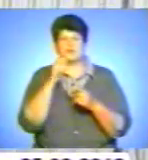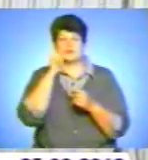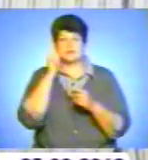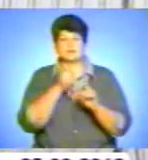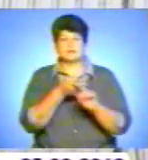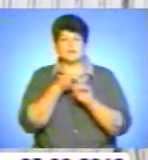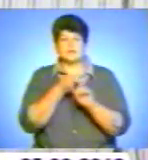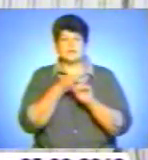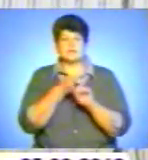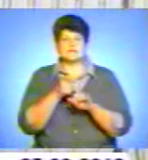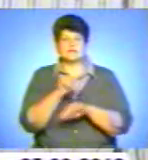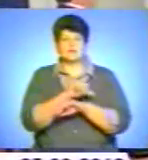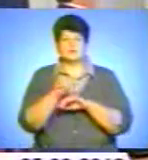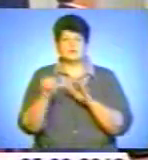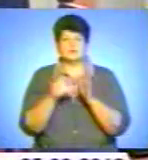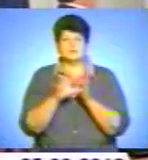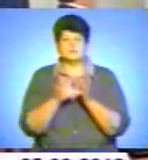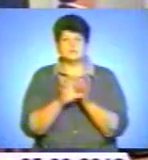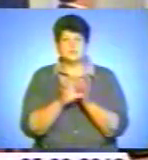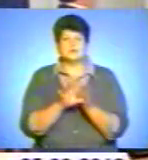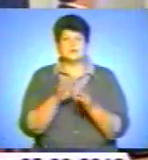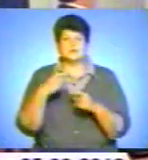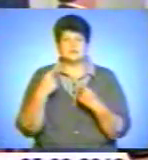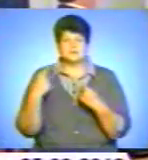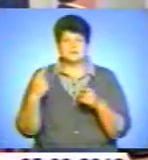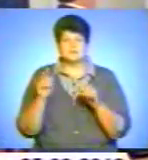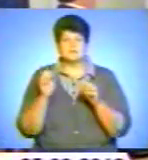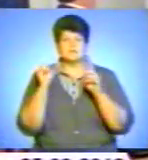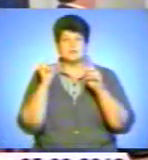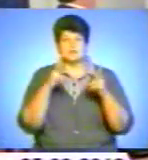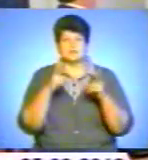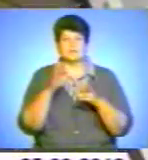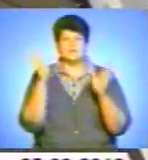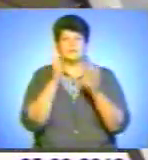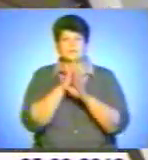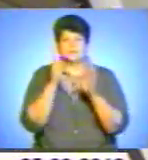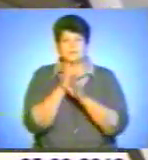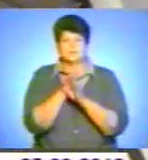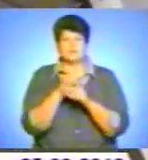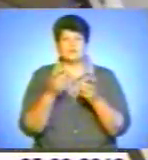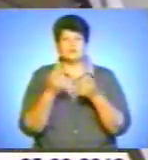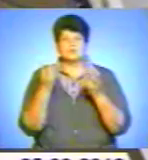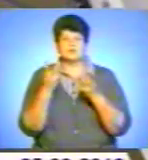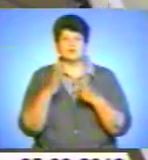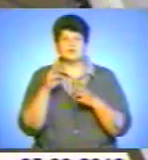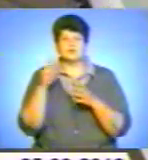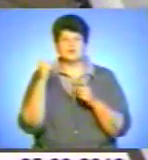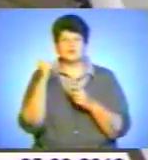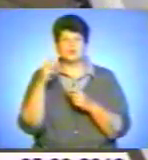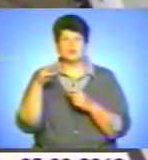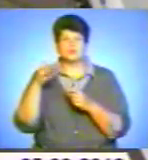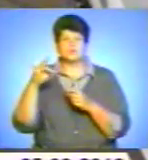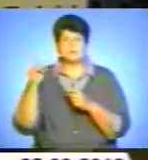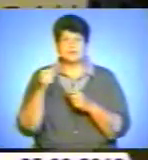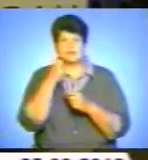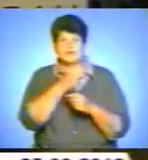закордонних енергоносіїв. Інший аспект – зменшення викидів в атмосферу, потужність виробництва складатиме 100 турбін на рік. А основним замовником